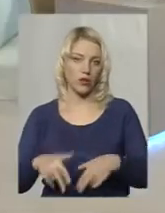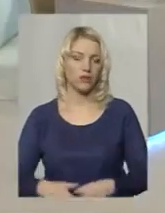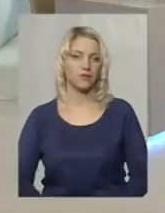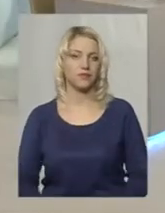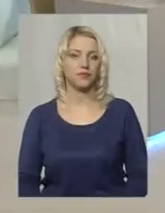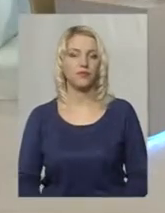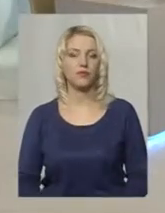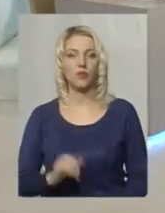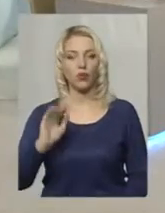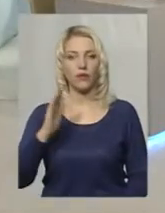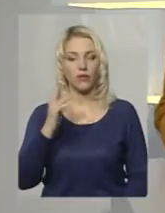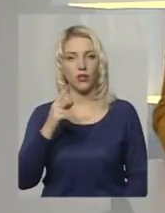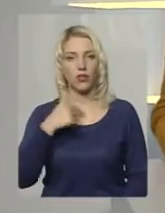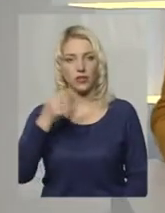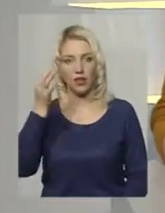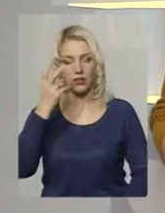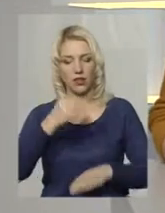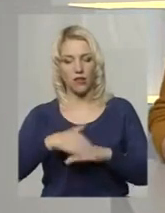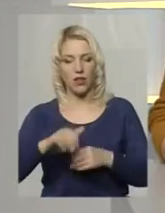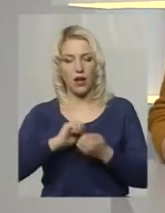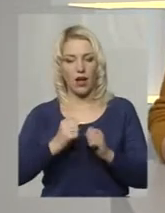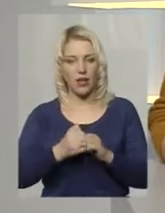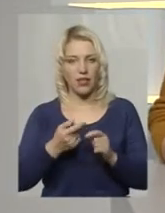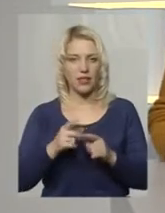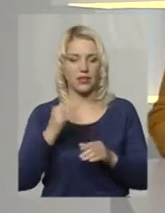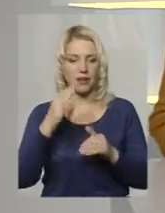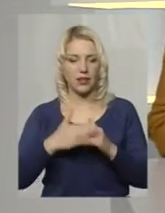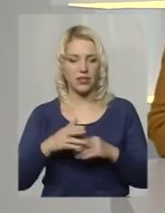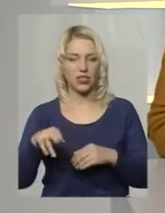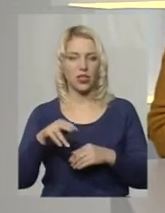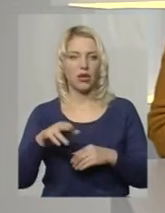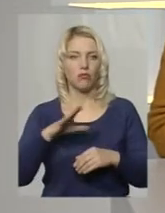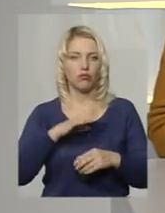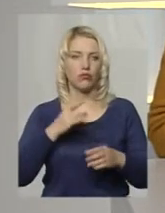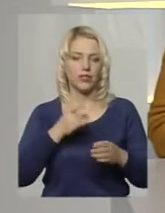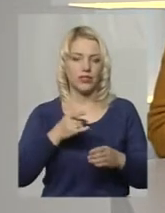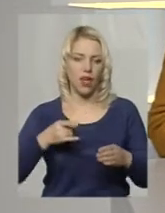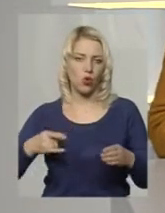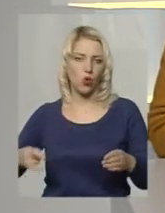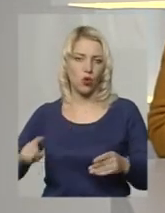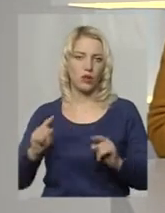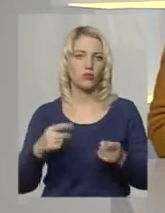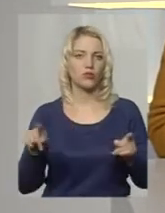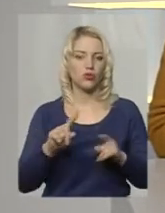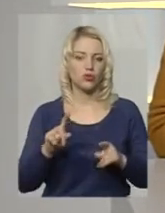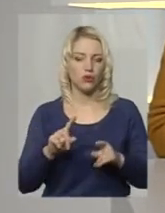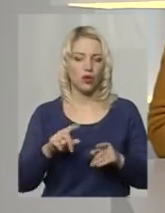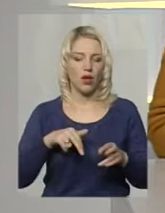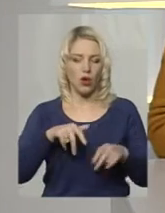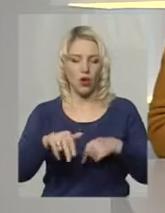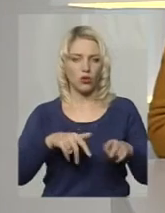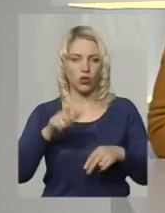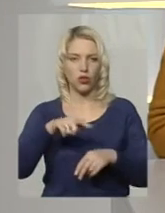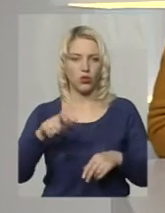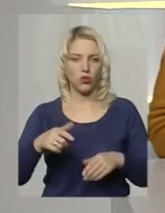У вівторок, як я вже загадувала на Кам'янецькій, ближче до транспортної розв'язки були затори через те, що переходом ходили люди, які